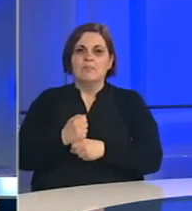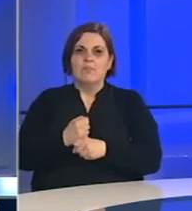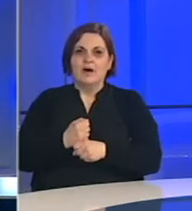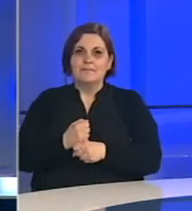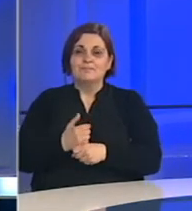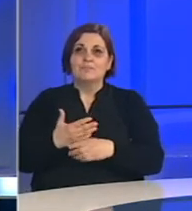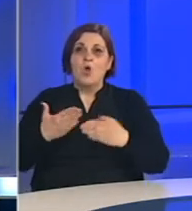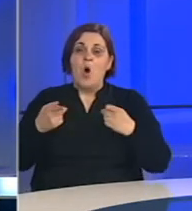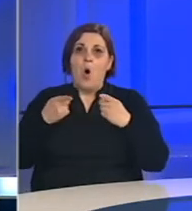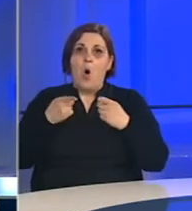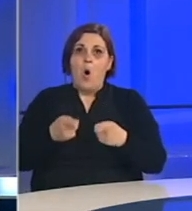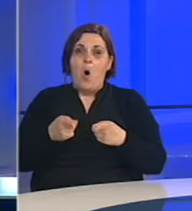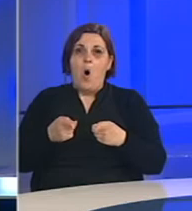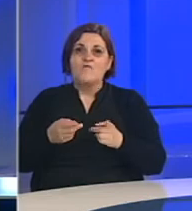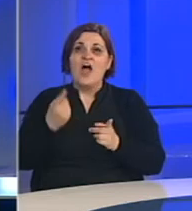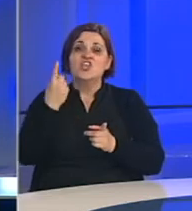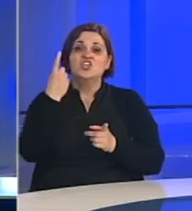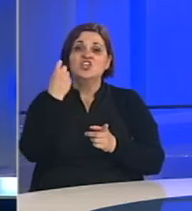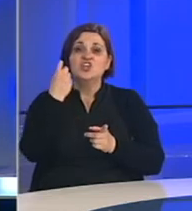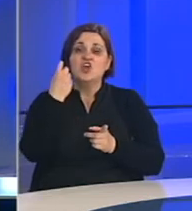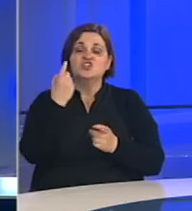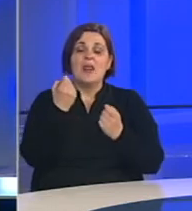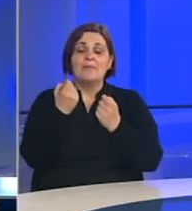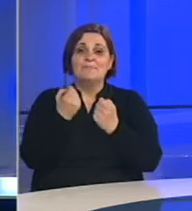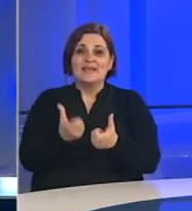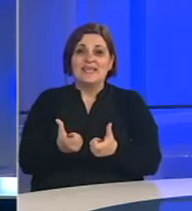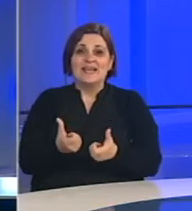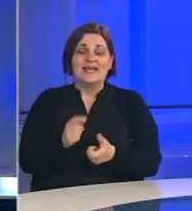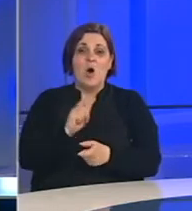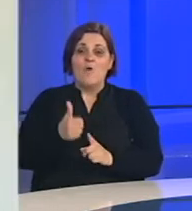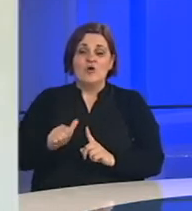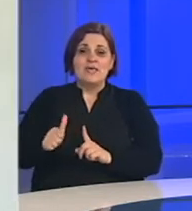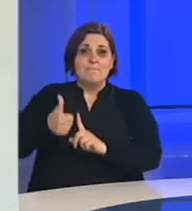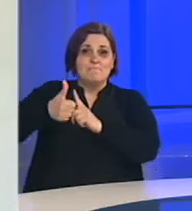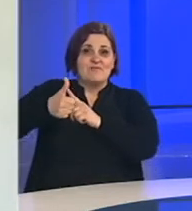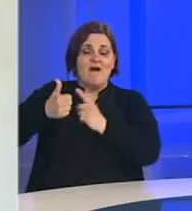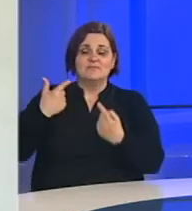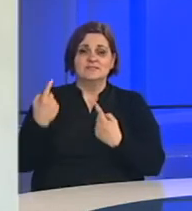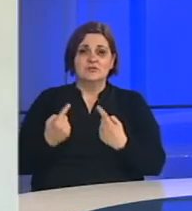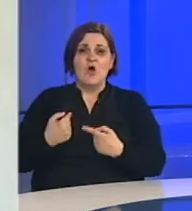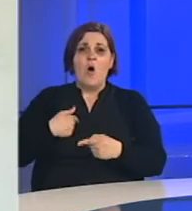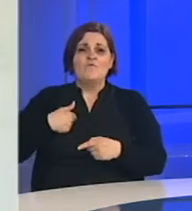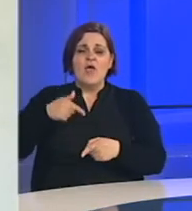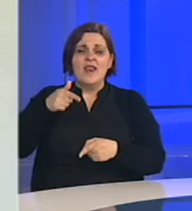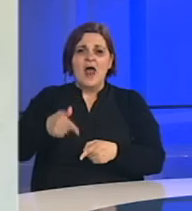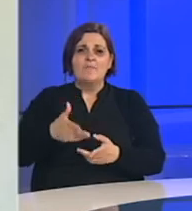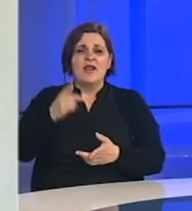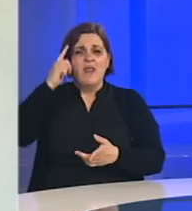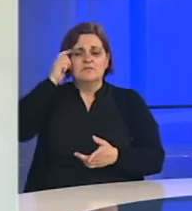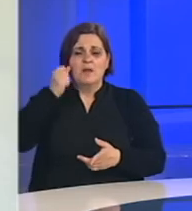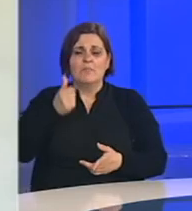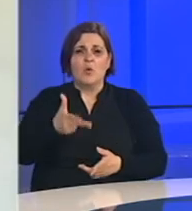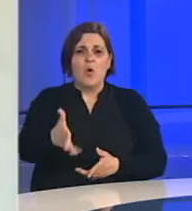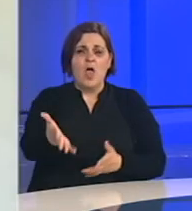Dakle, ovo je još jedna od prilika dakle ovo nije prva situacija nama je ovo već ne znam koja